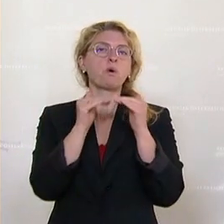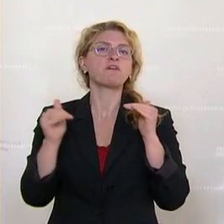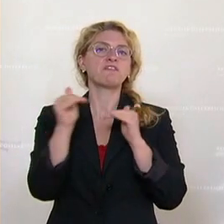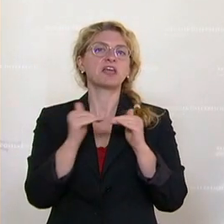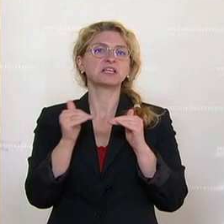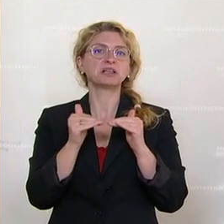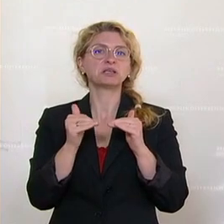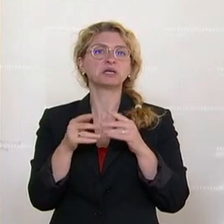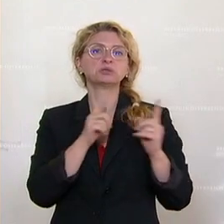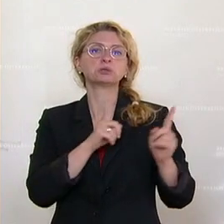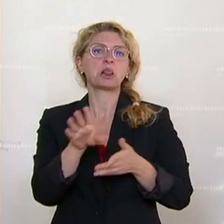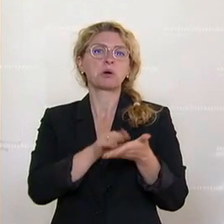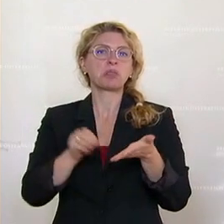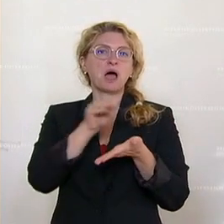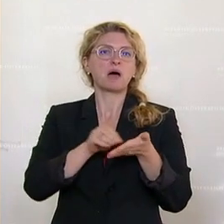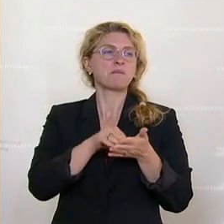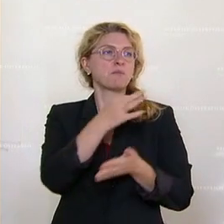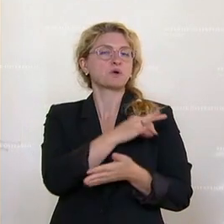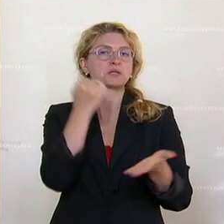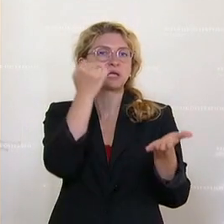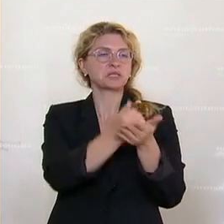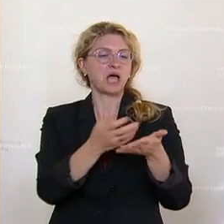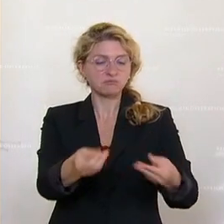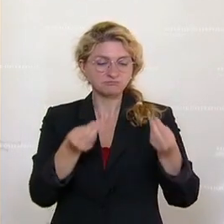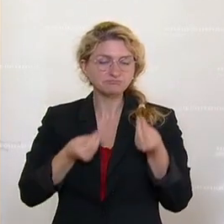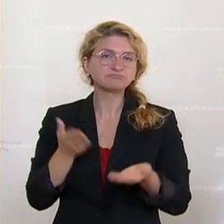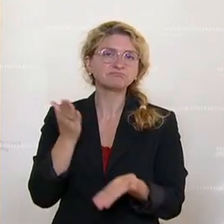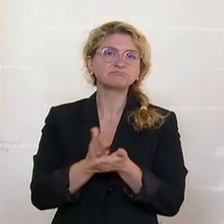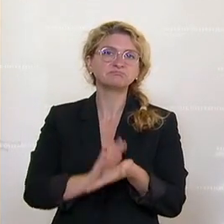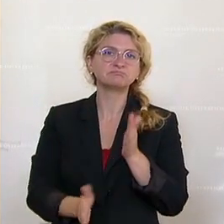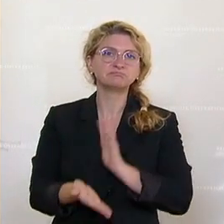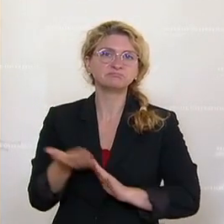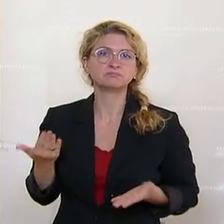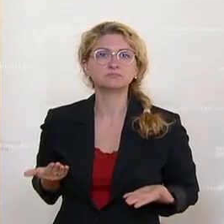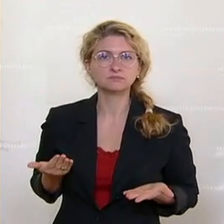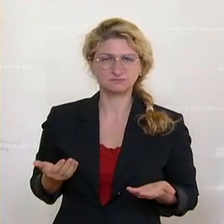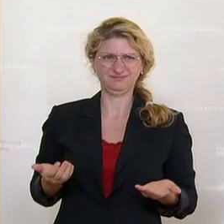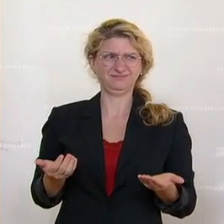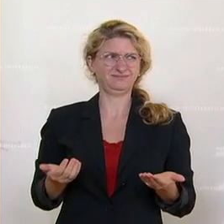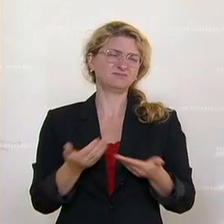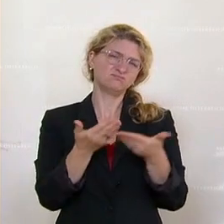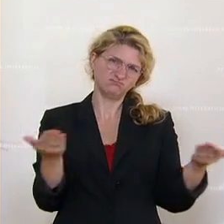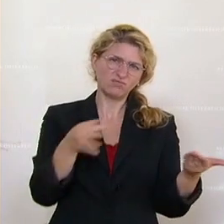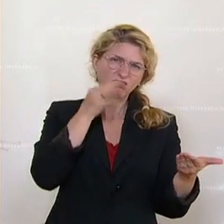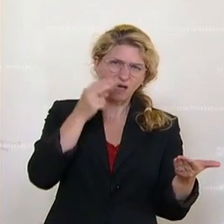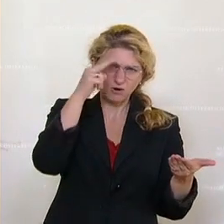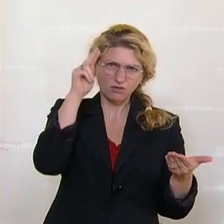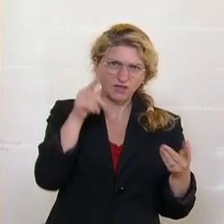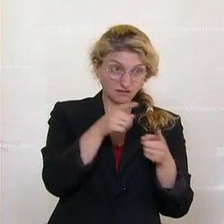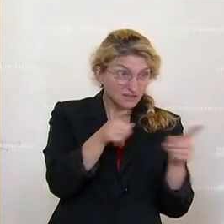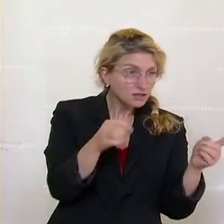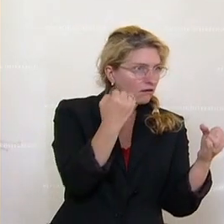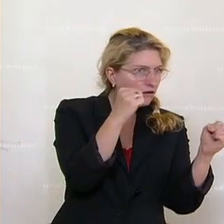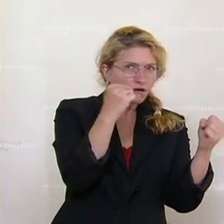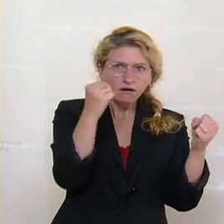Bundeskanzleramts und die Ermittlungen werden eingestellt. Ja, werte Damen und Herren, Wenn auch Sie den Kopf darüber